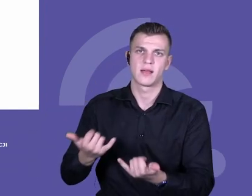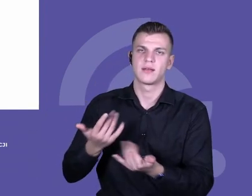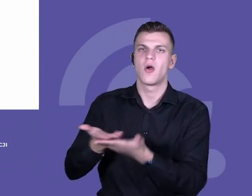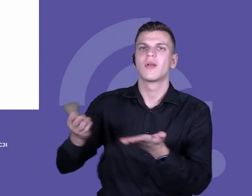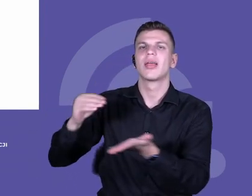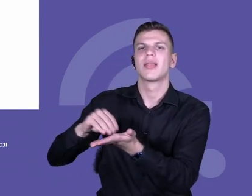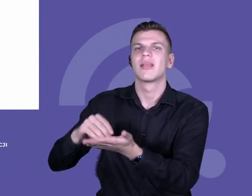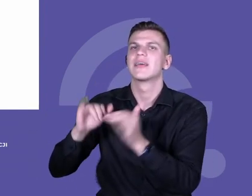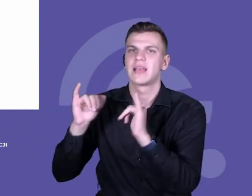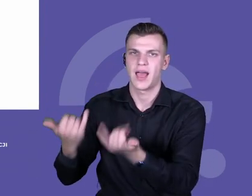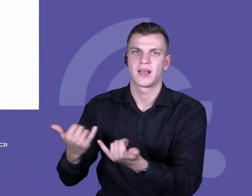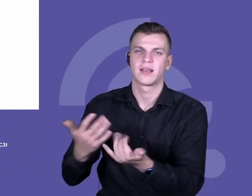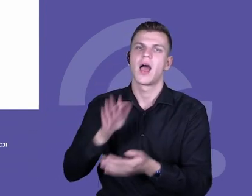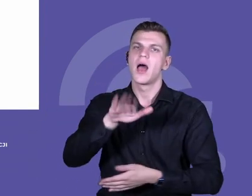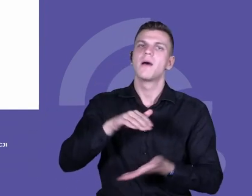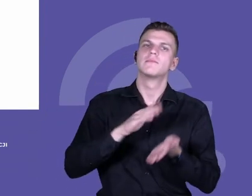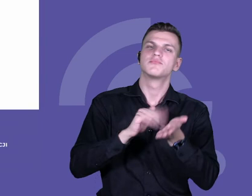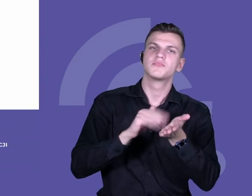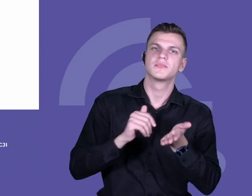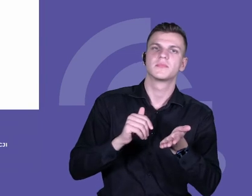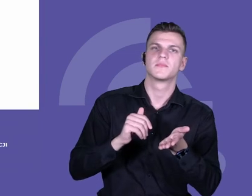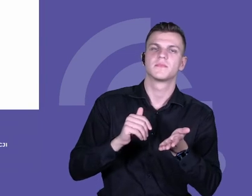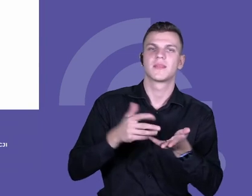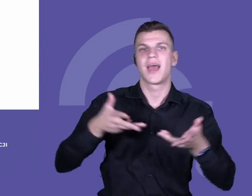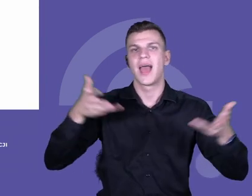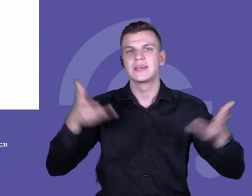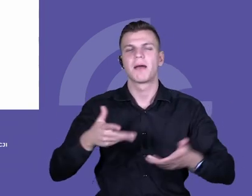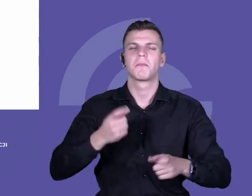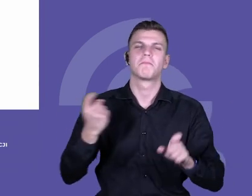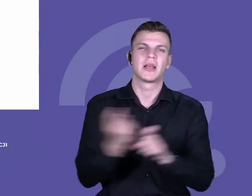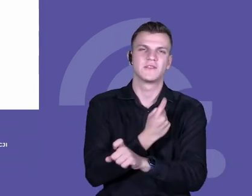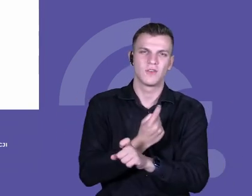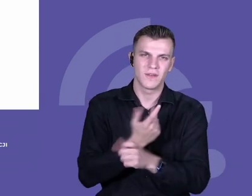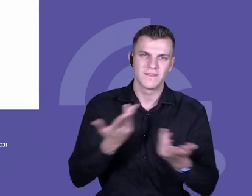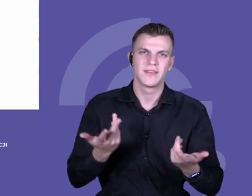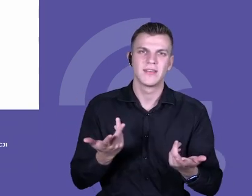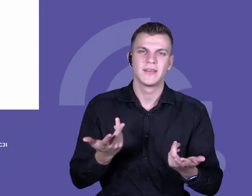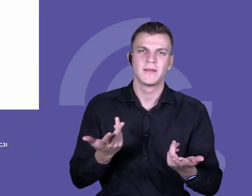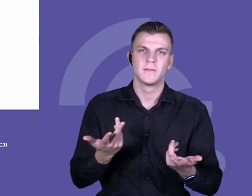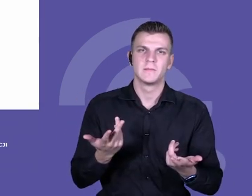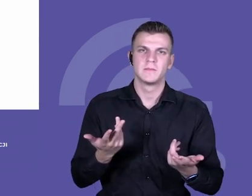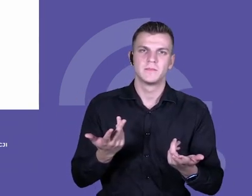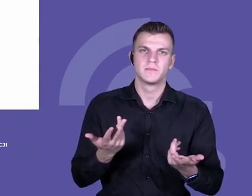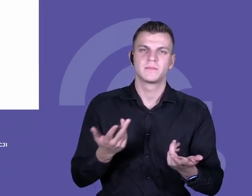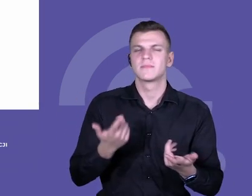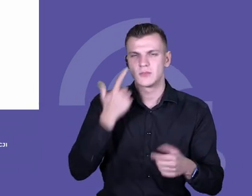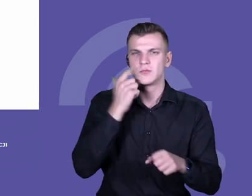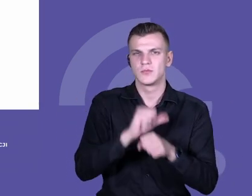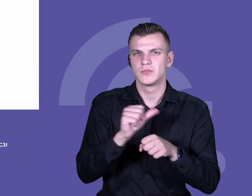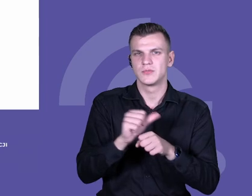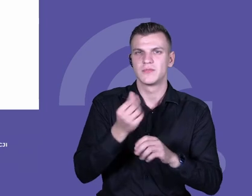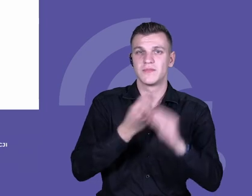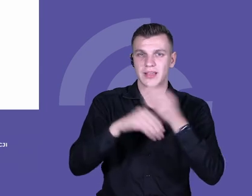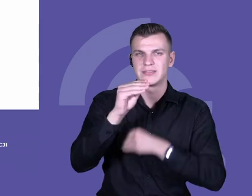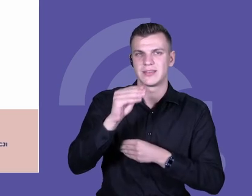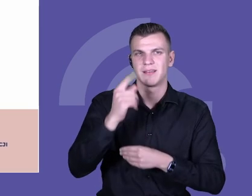praktyk. Jeżeli patrzymy o egzaminy narodowe, które bardzo często dominują, nie